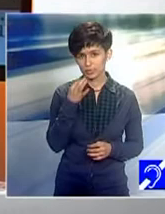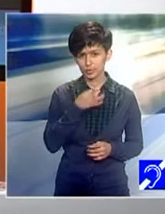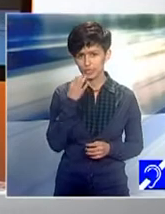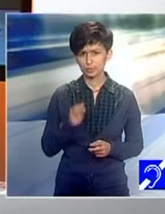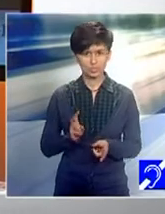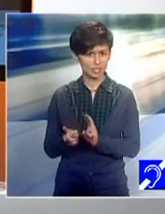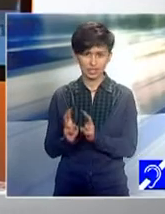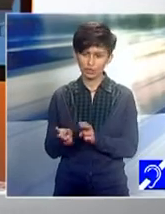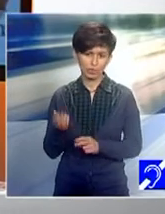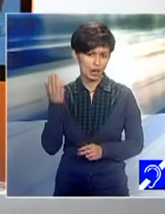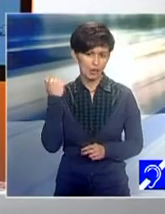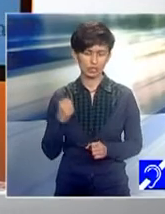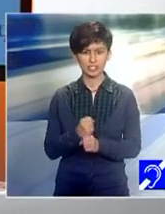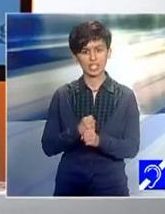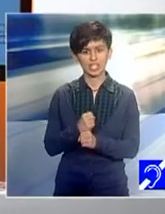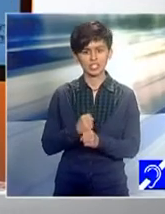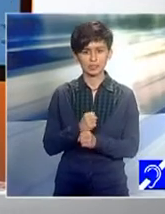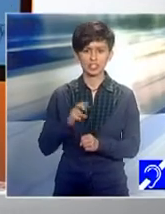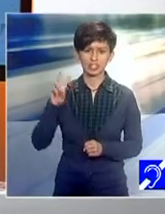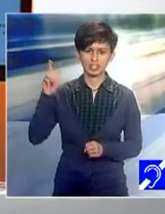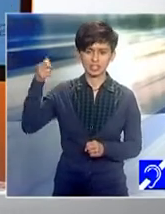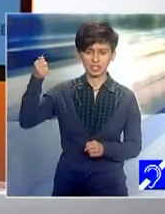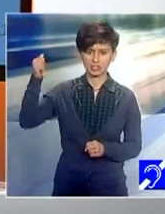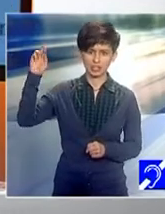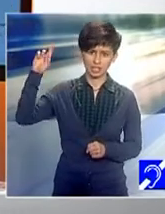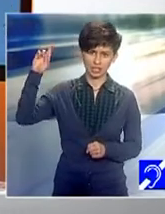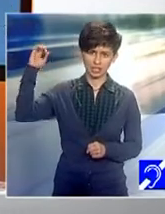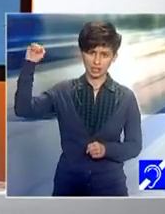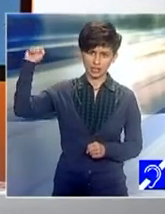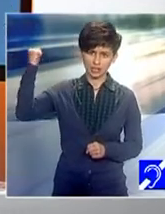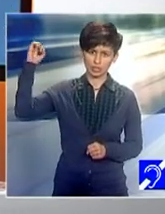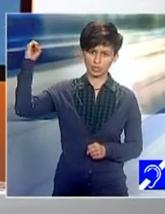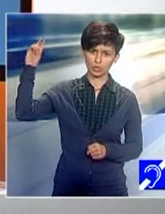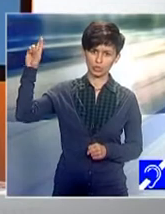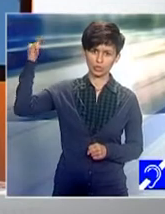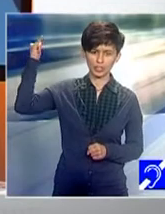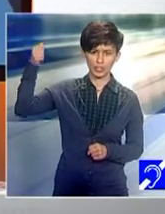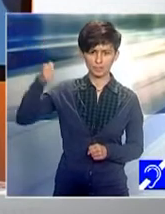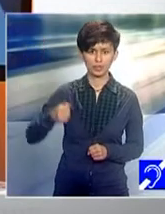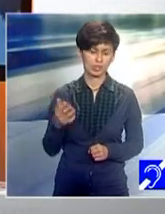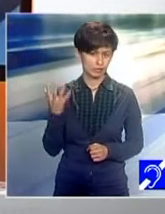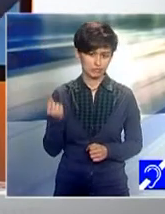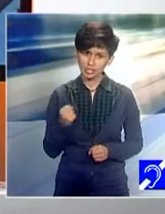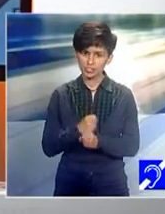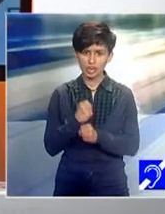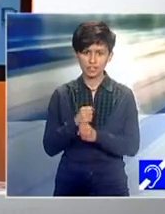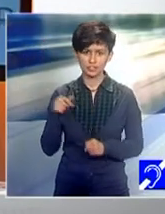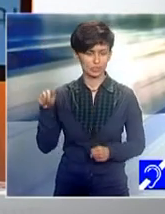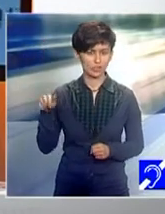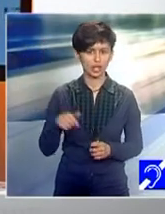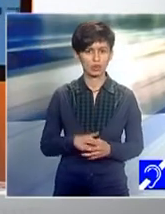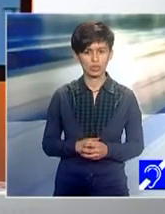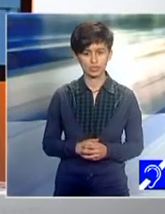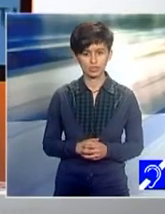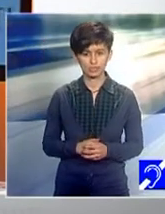a fost mai întâi experiența din Varsovia, la workshop-urile organizate, ce ați făcut voi de fapt acolo, ce s-a